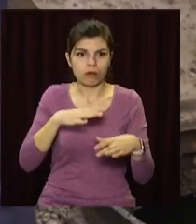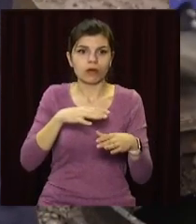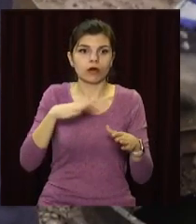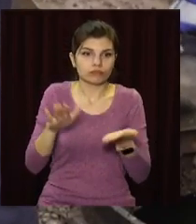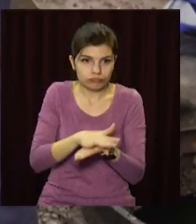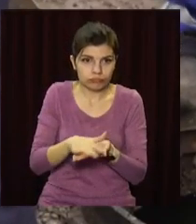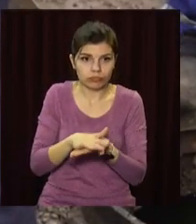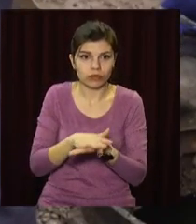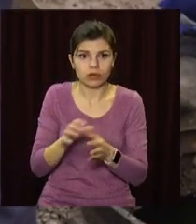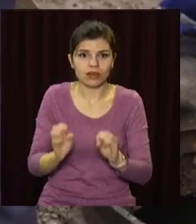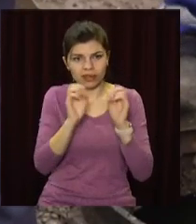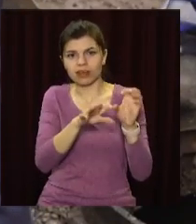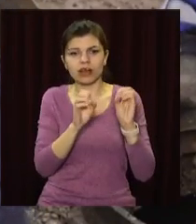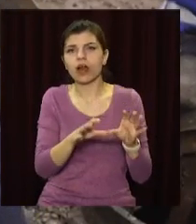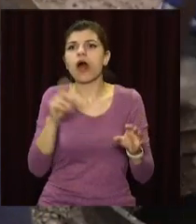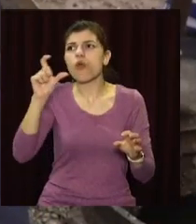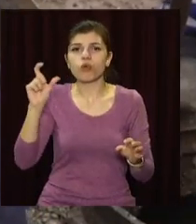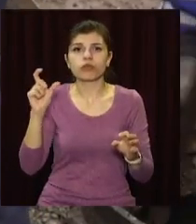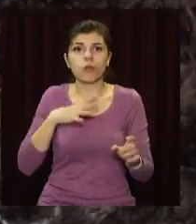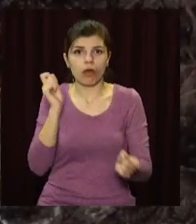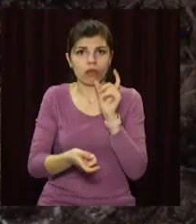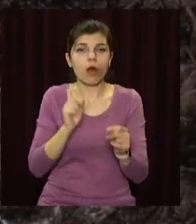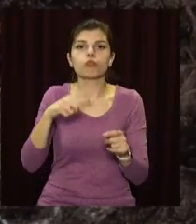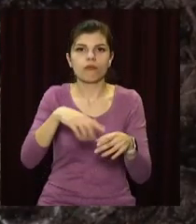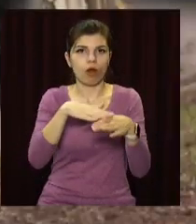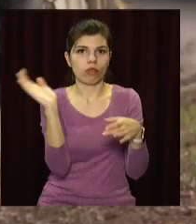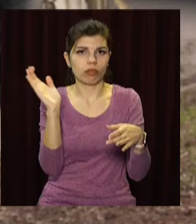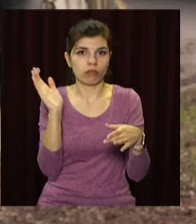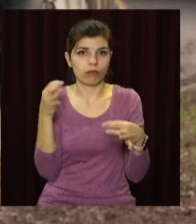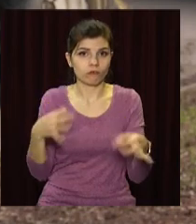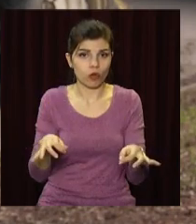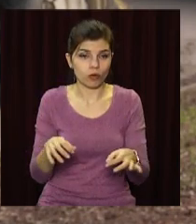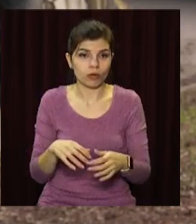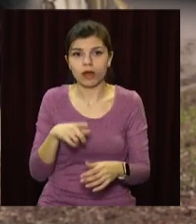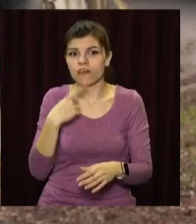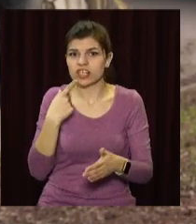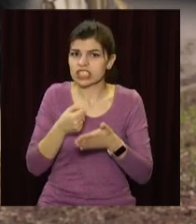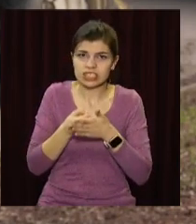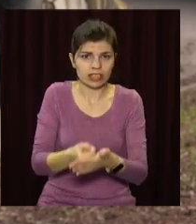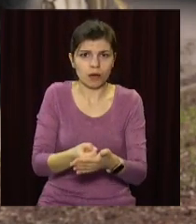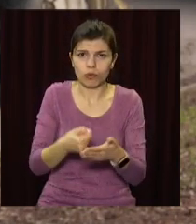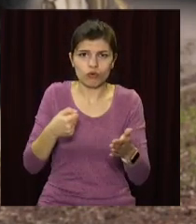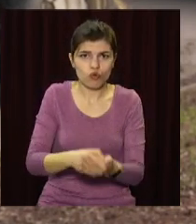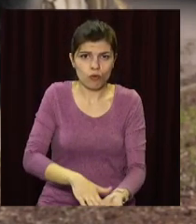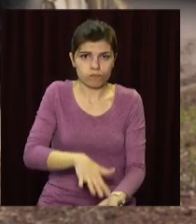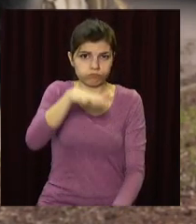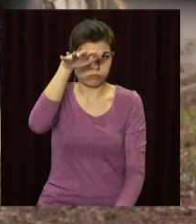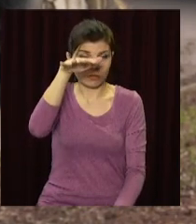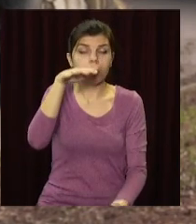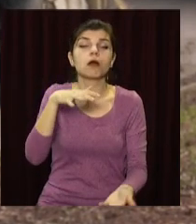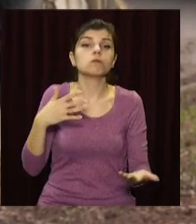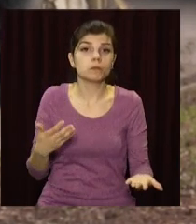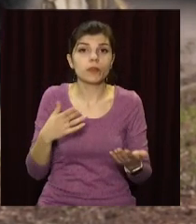місцеві скидали туди все, що заманеться. Він забитий був під самий верх. Через що